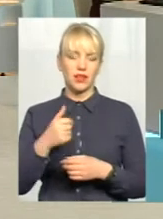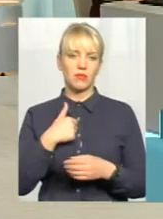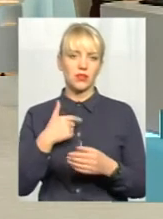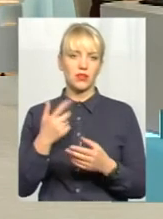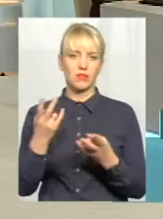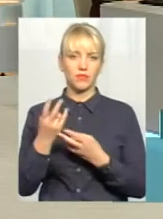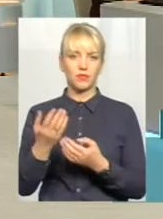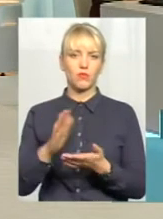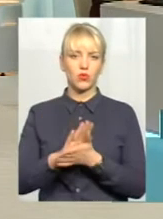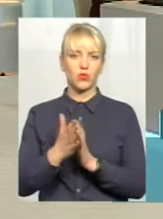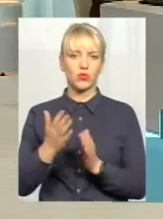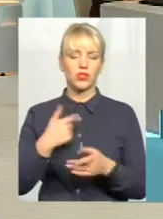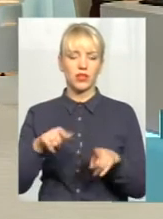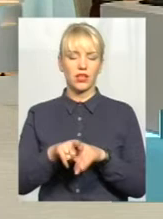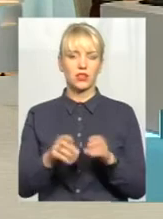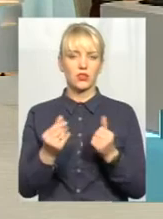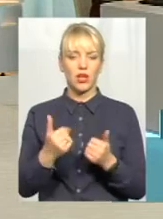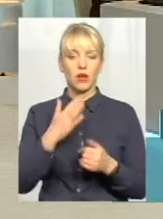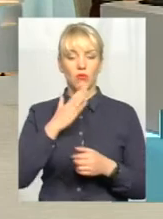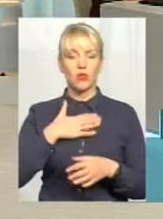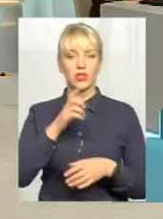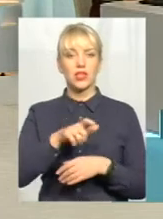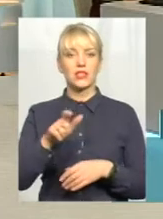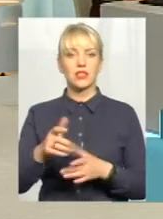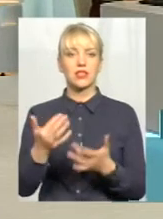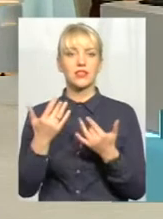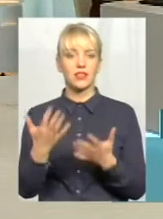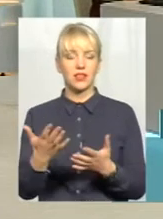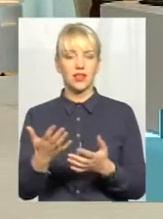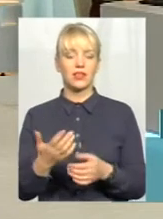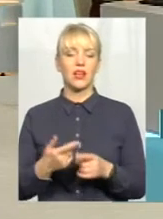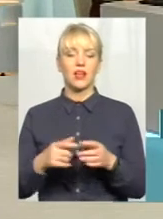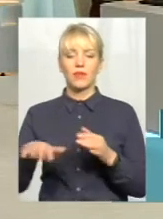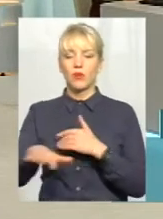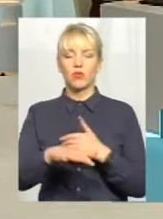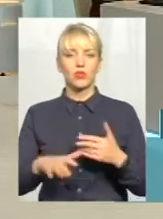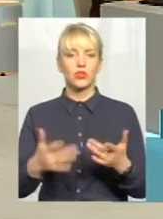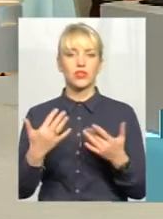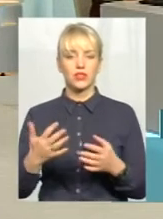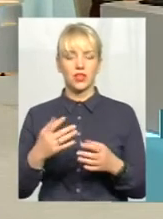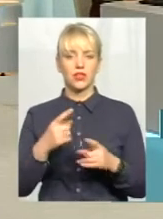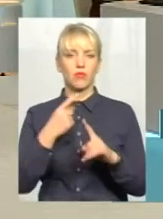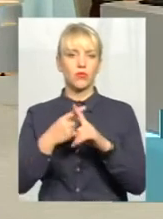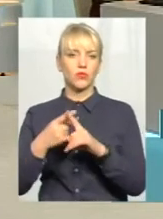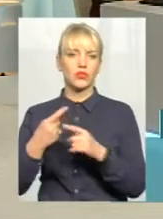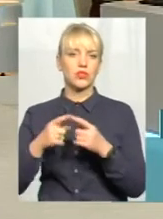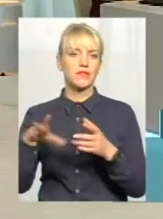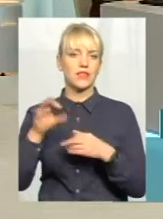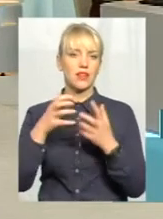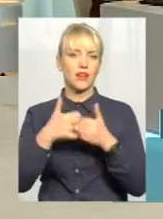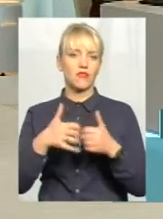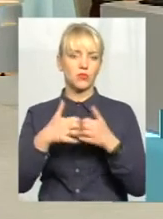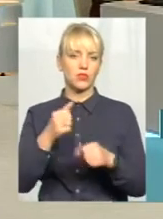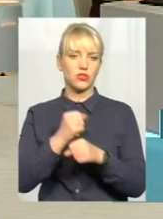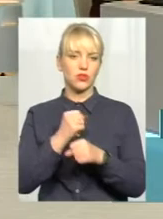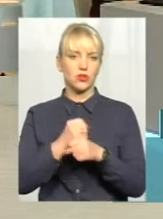сума. Моє населення сільське стільки, до загального населення всіх ОТГ стільки, коефіцієнт перемножували. Тобто все це робить машина і казначейство,